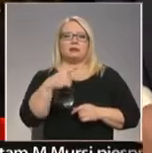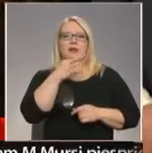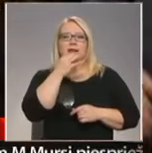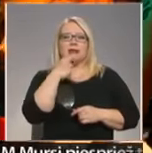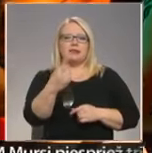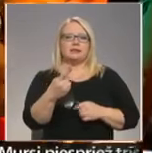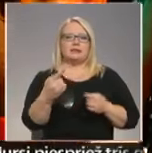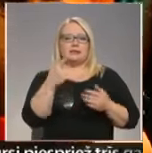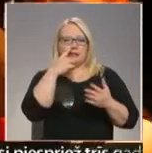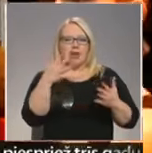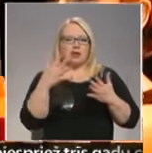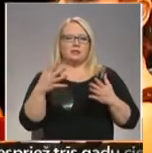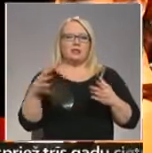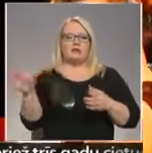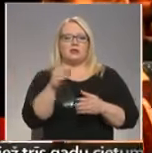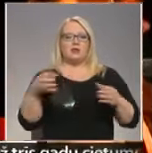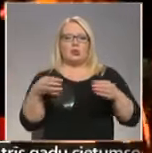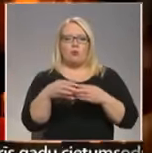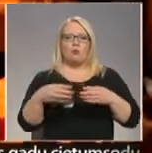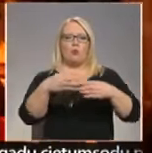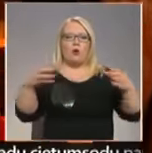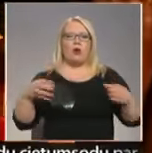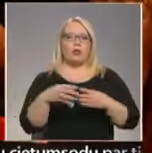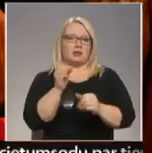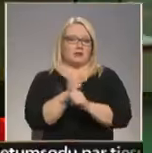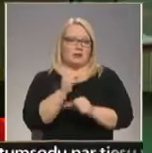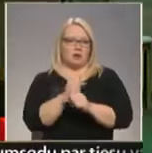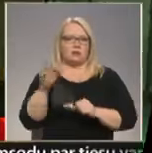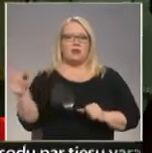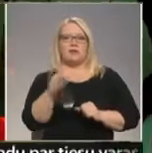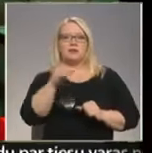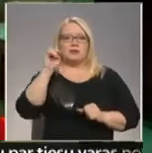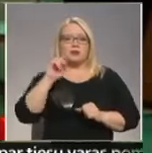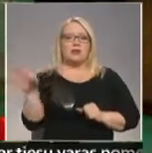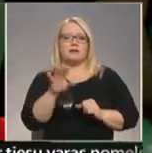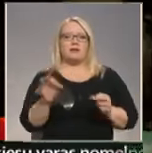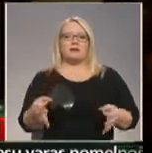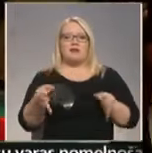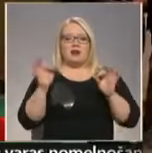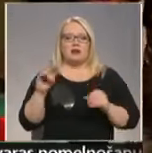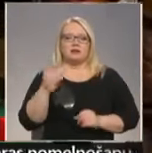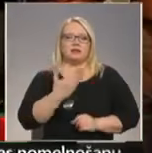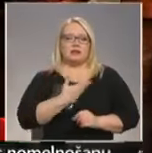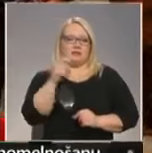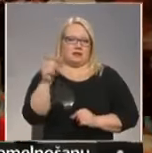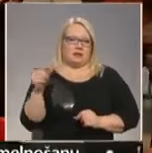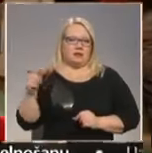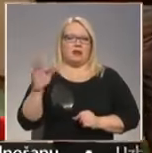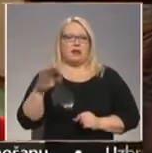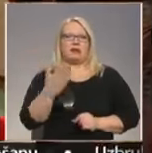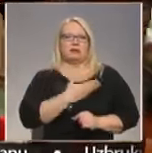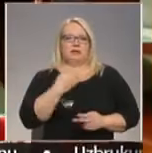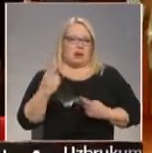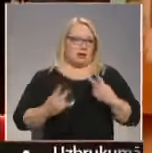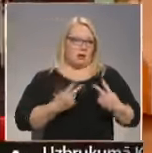kolektives starpus. Mēs visu to zinām, ka tas svarīgāk ir, lai ir dzīvi cilvēki un lai ir dzīvi energie.